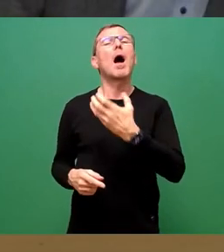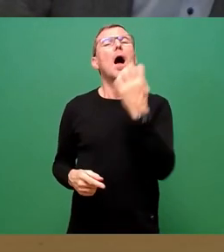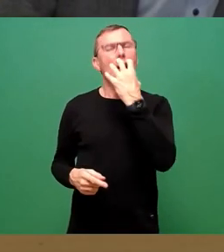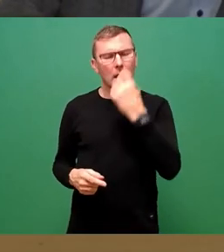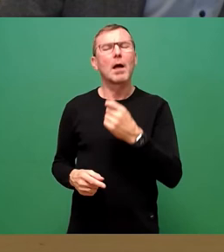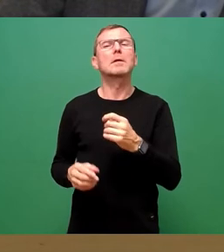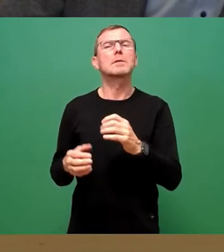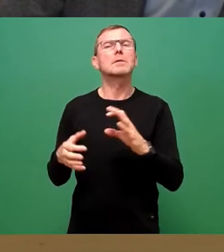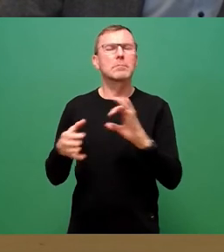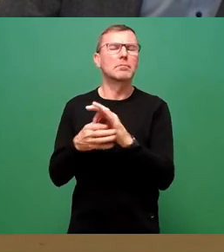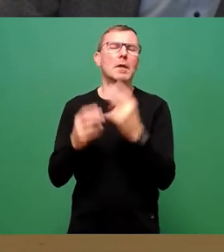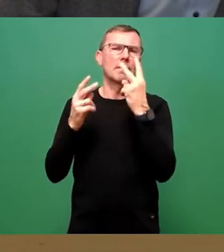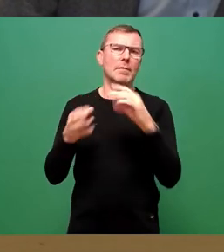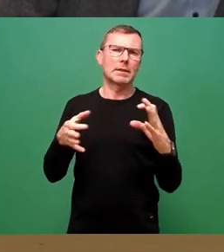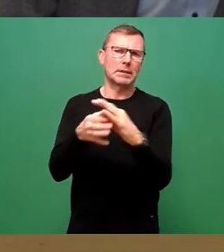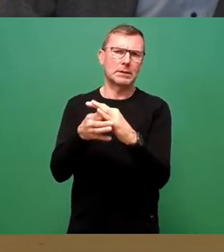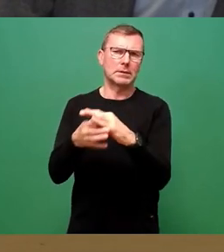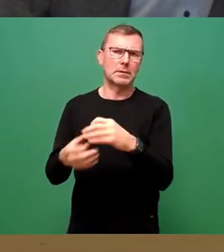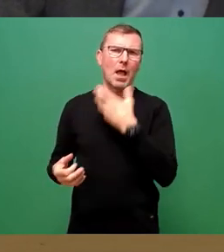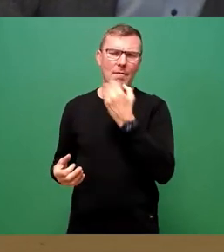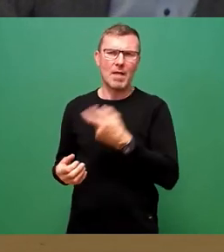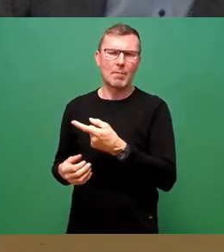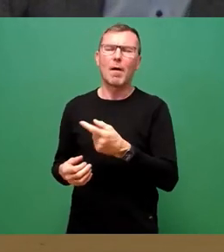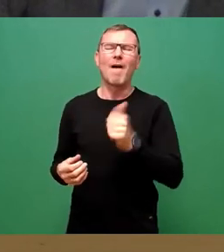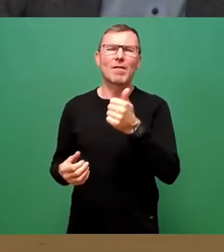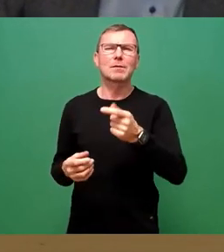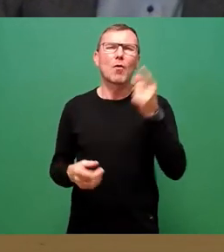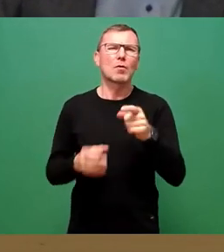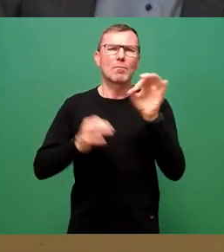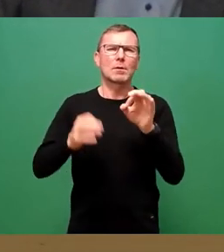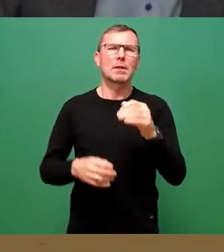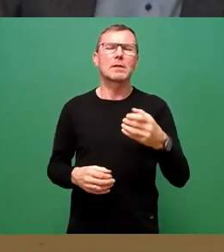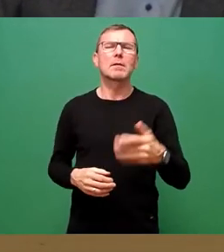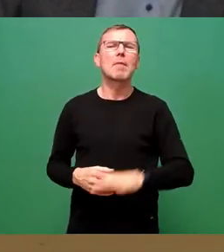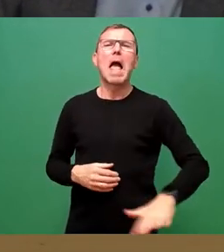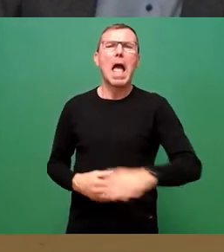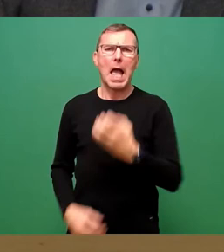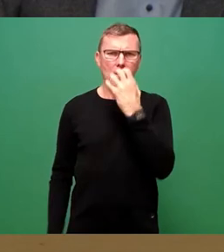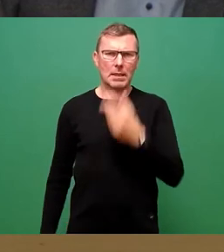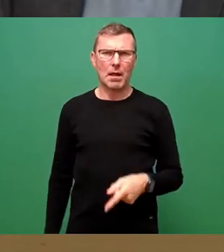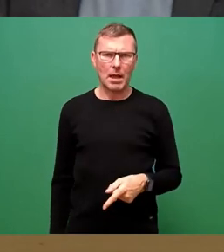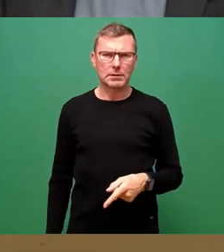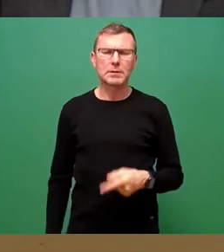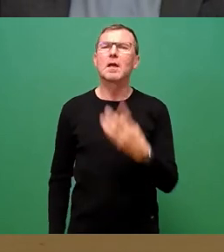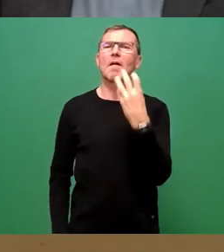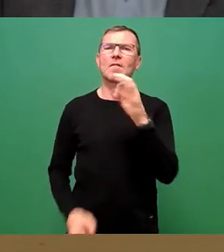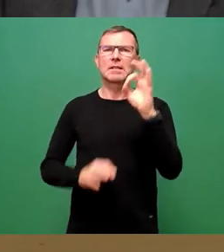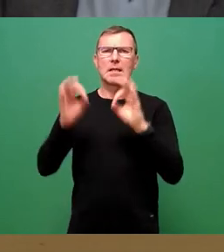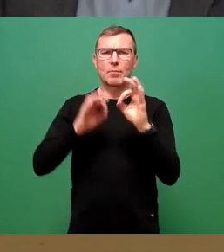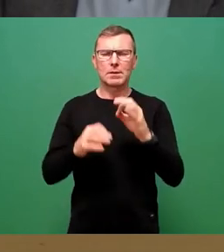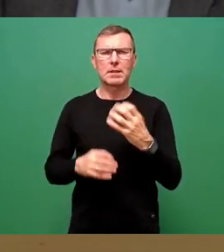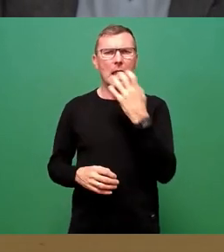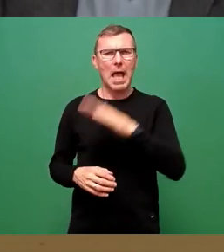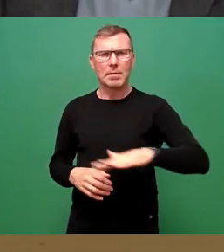Hinweis, weil das fast ausschließlich als Erdgas stammt. Die Wärme wird zu 40 Prozent aus Erdgas